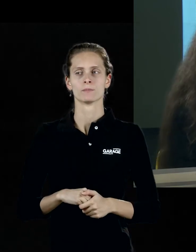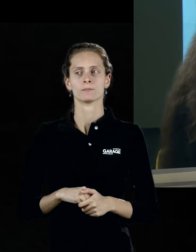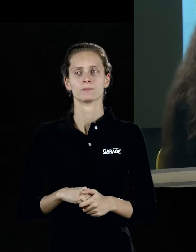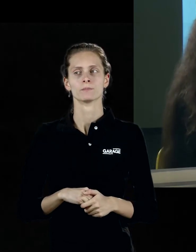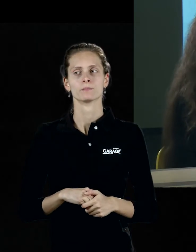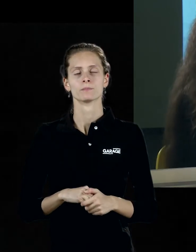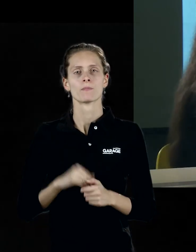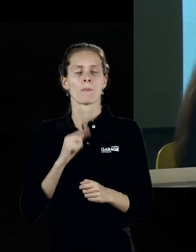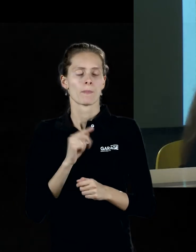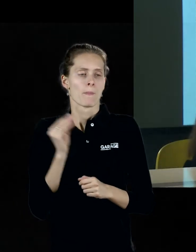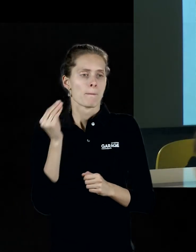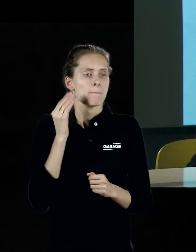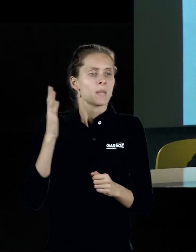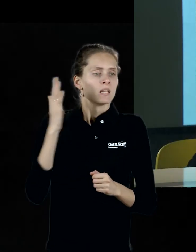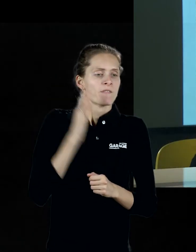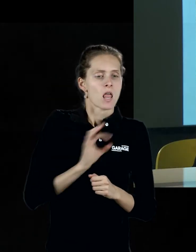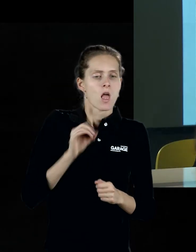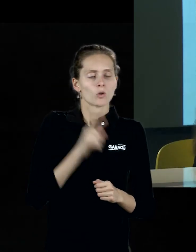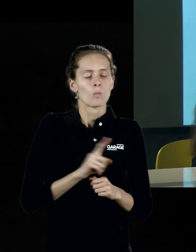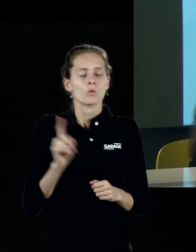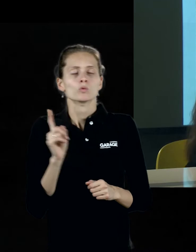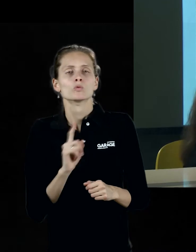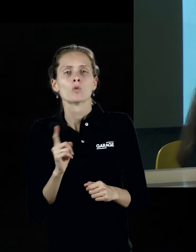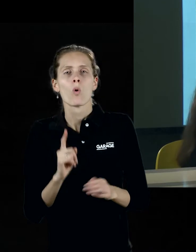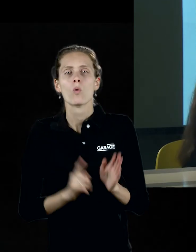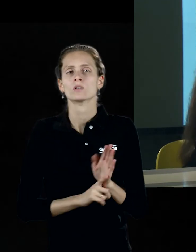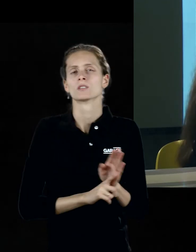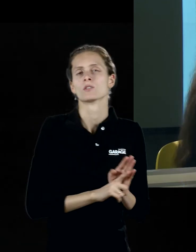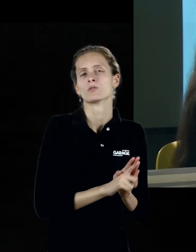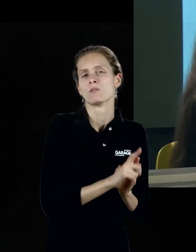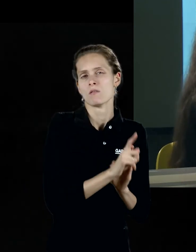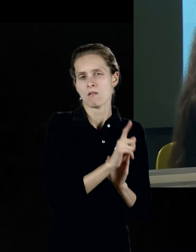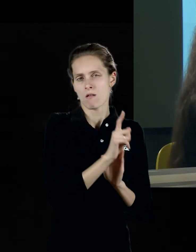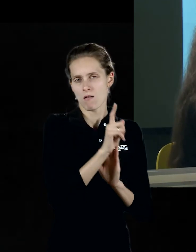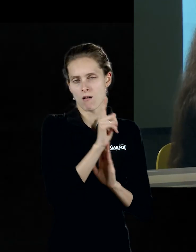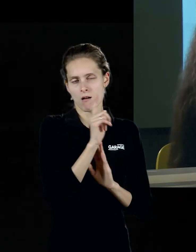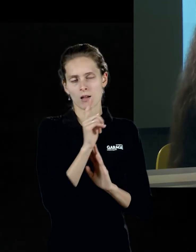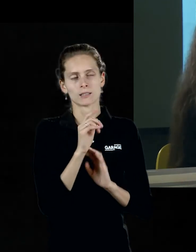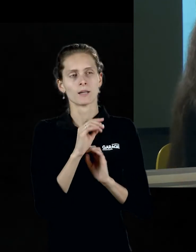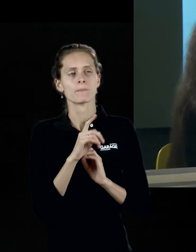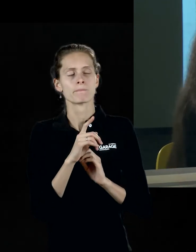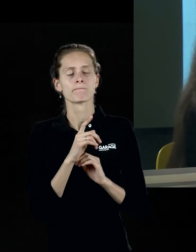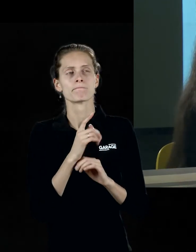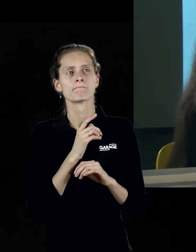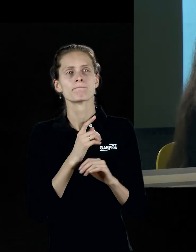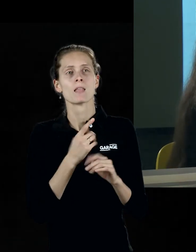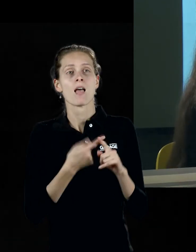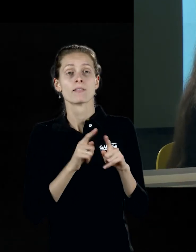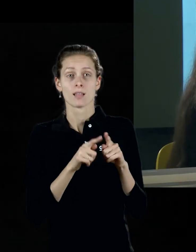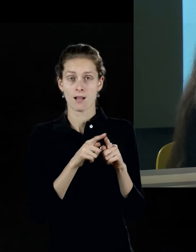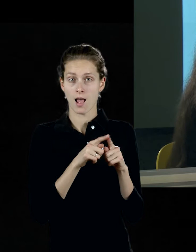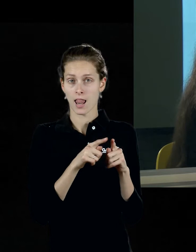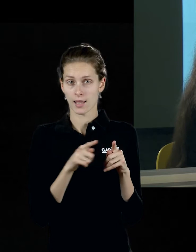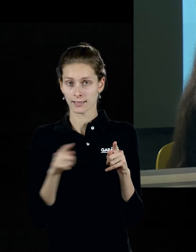представлении о том, что смысл, как бы, что изначально единица искусства, то, как он мыслял создание картины, это линия.